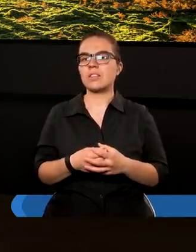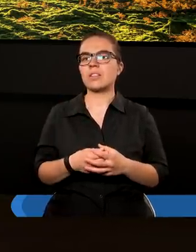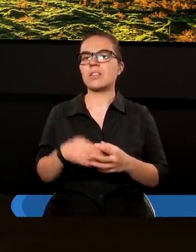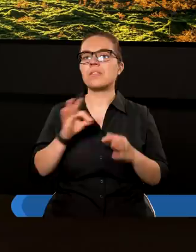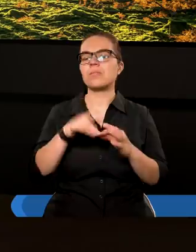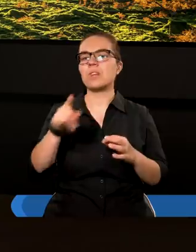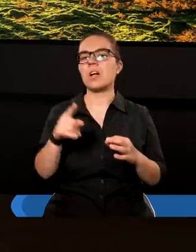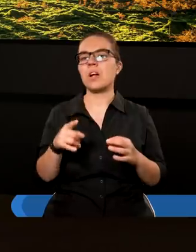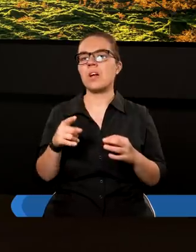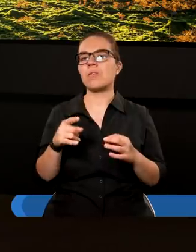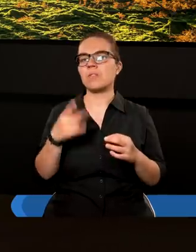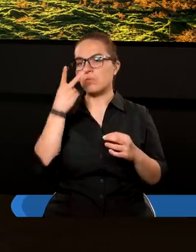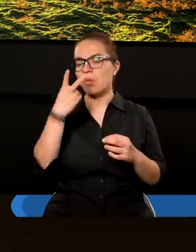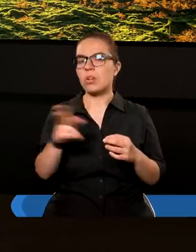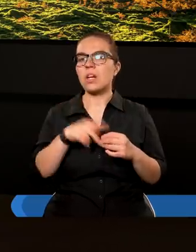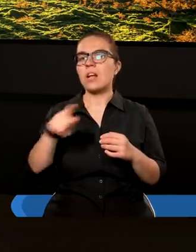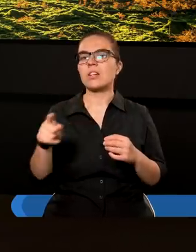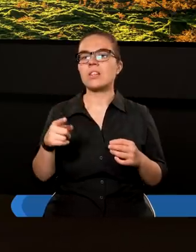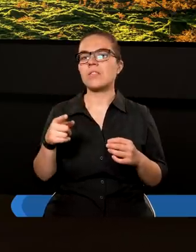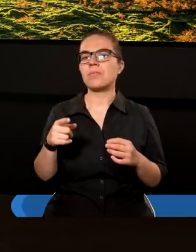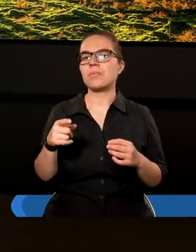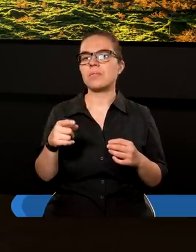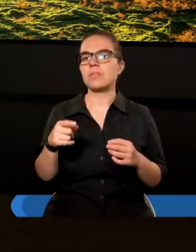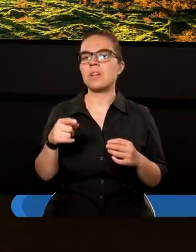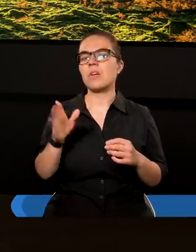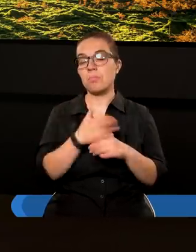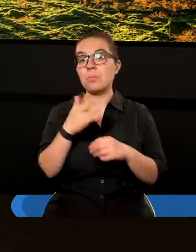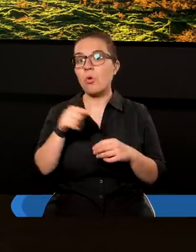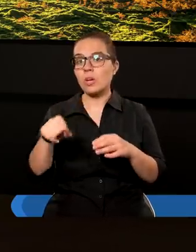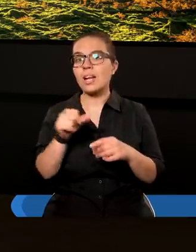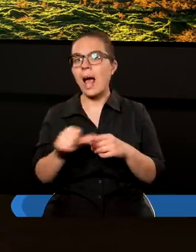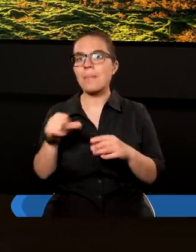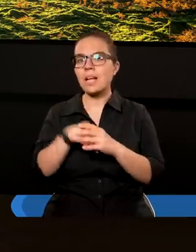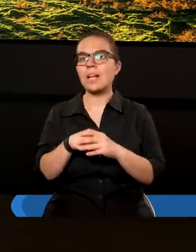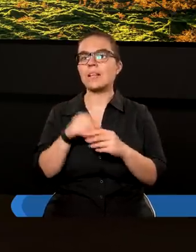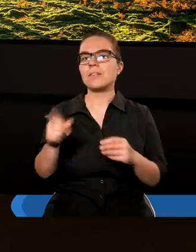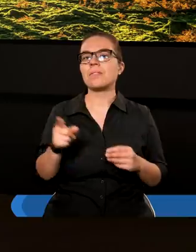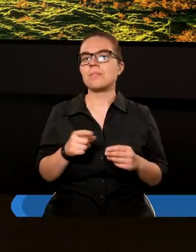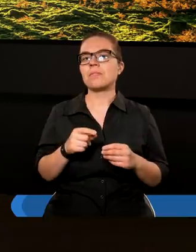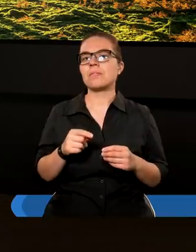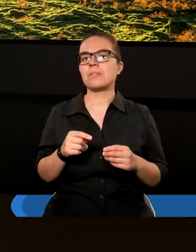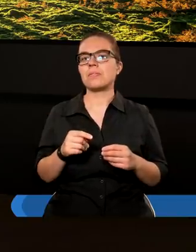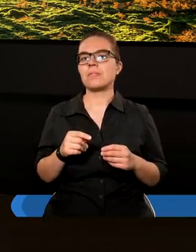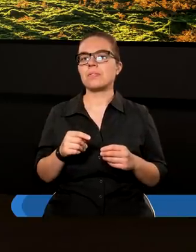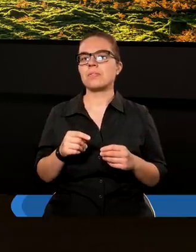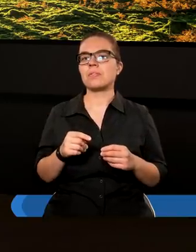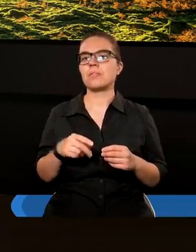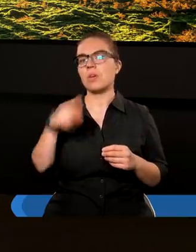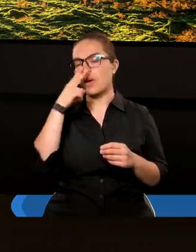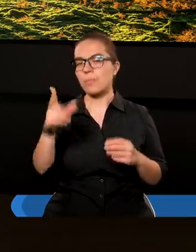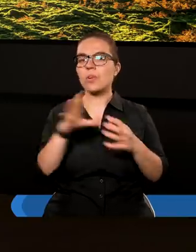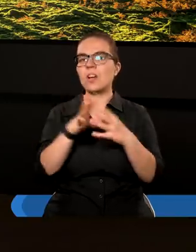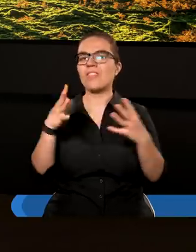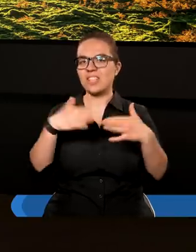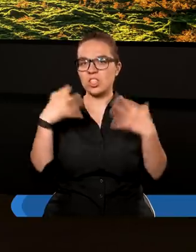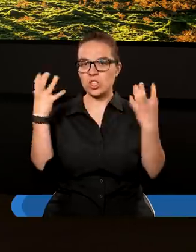Gdybyśmy w ciągu dnia spojrzeli na niebo, zapewne nie dostrzeglibyśmy tam gwiazd, mimo, że one tam są, ale gdy spojrzymy na niebo w ciemną